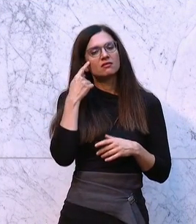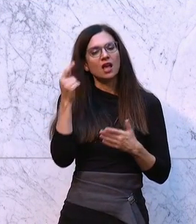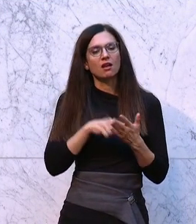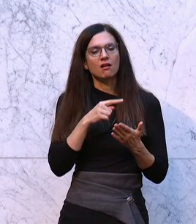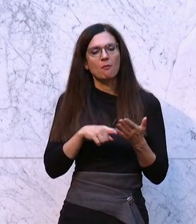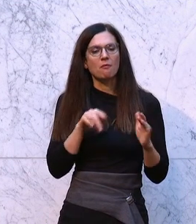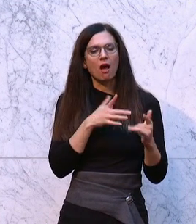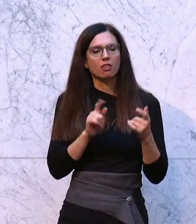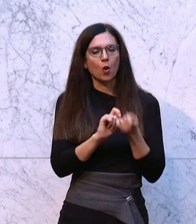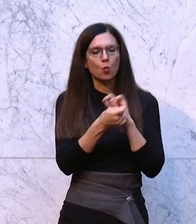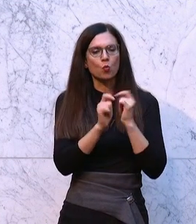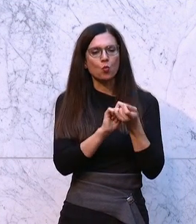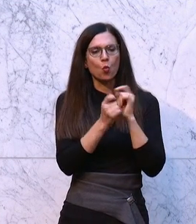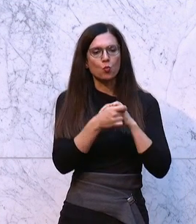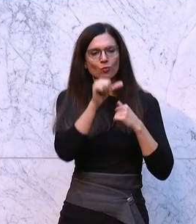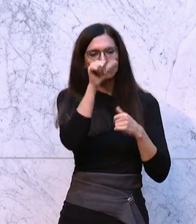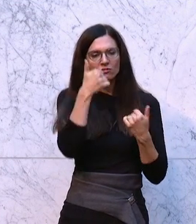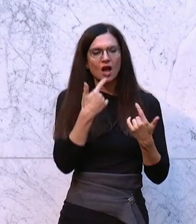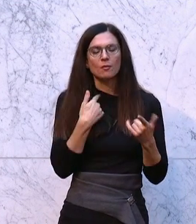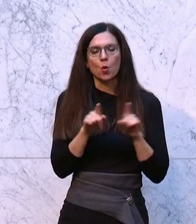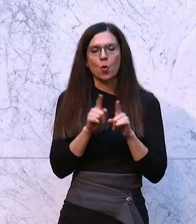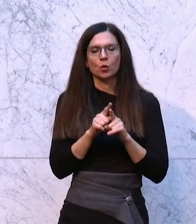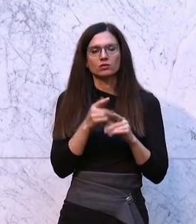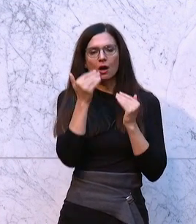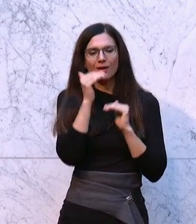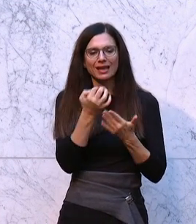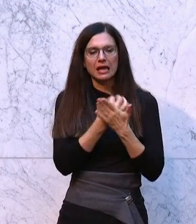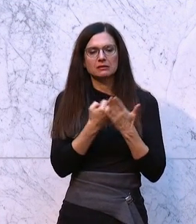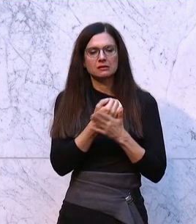auch gegen diese Aberkennung von der Ehrenzeichen, weil